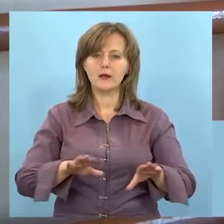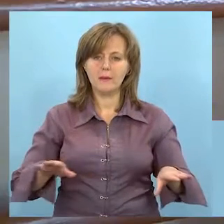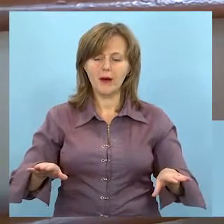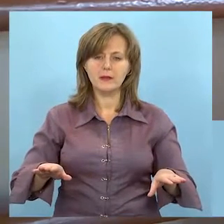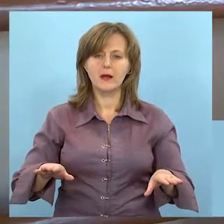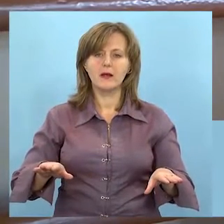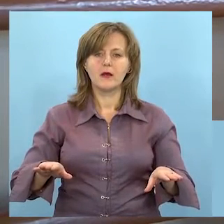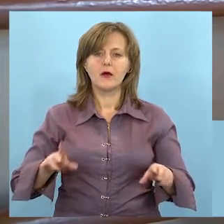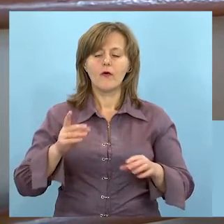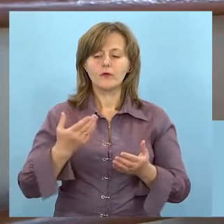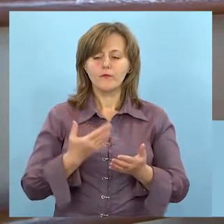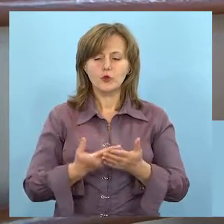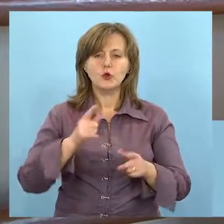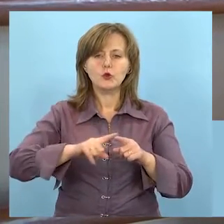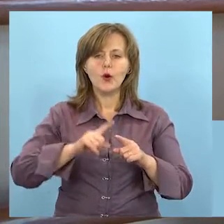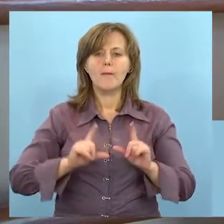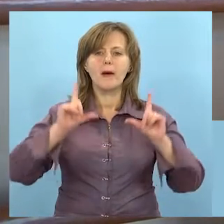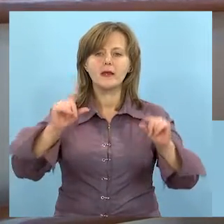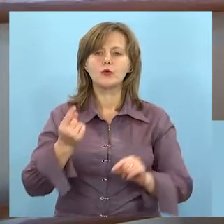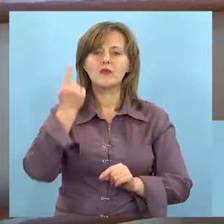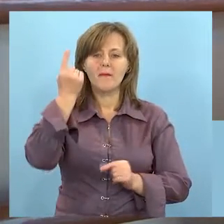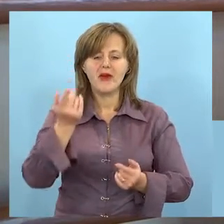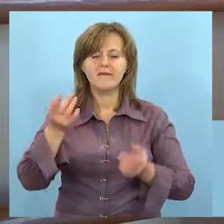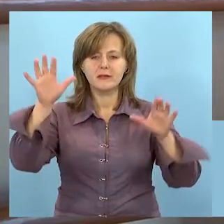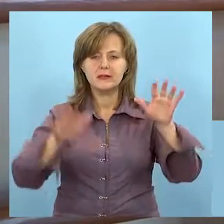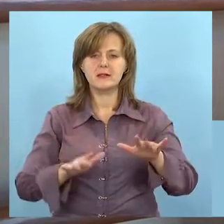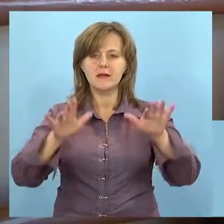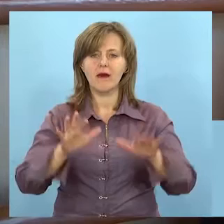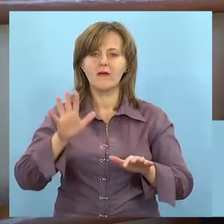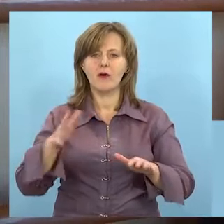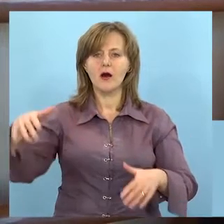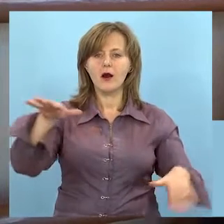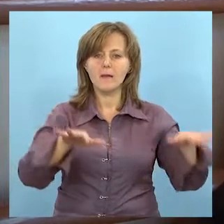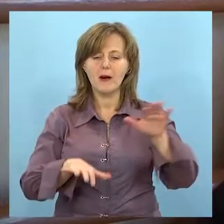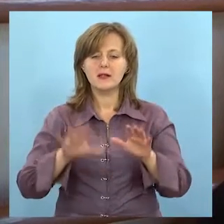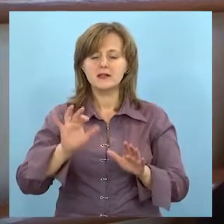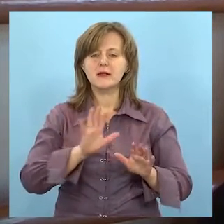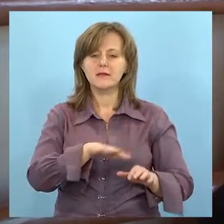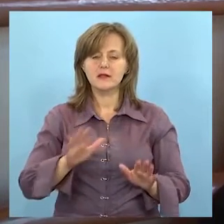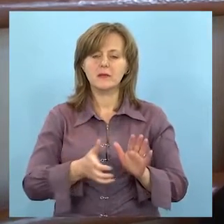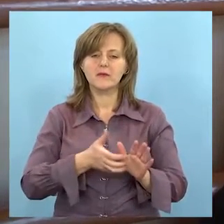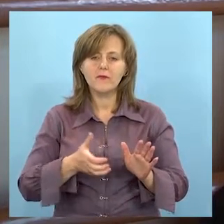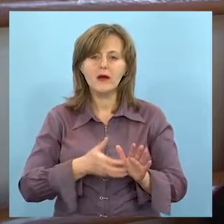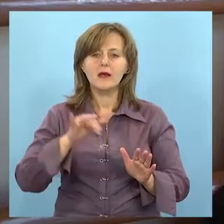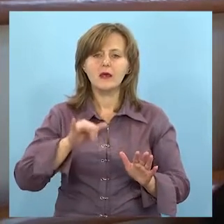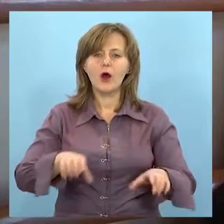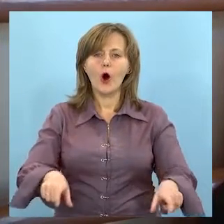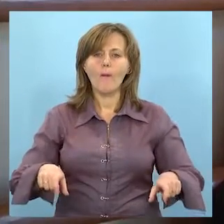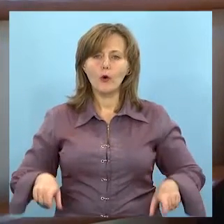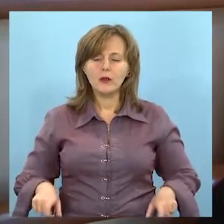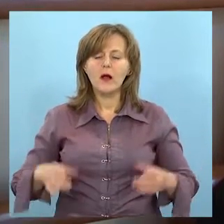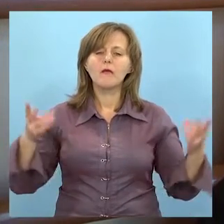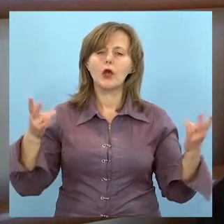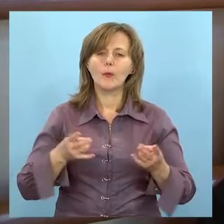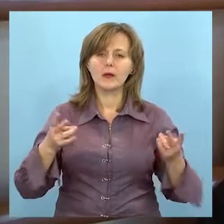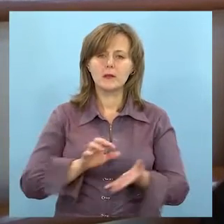працювати. Таня, я скоро поїду на «Первий снег» в Карпаті. І дітям з вадами слуху, і опорному дітям, конечно,